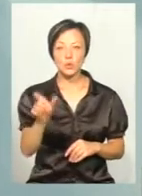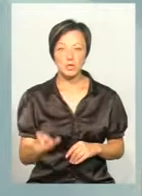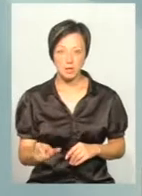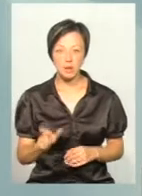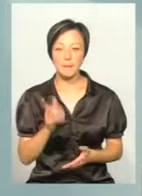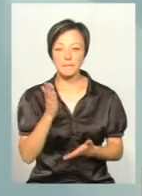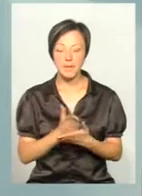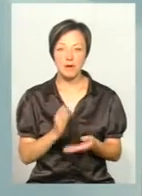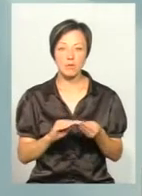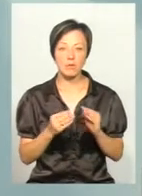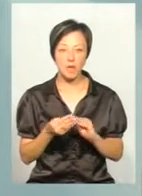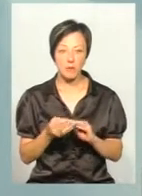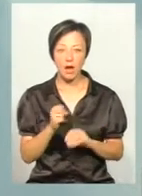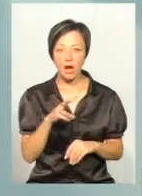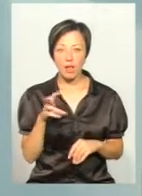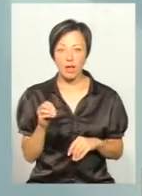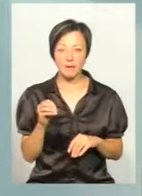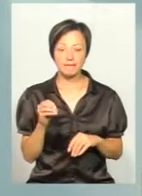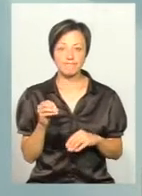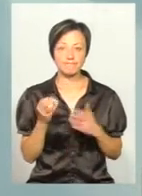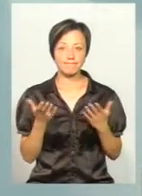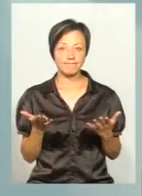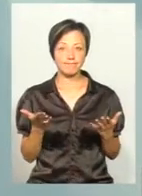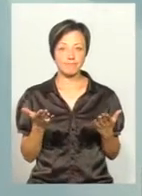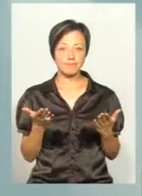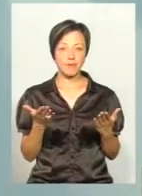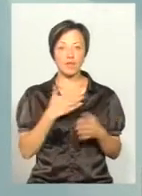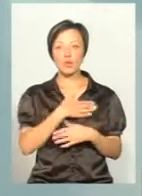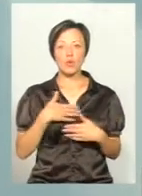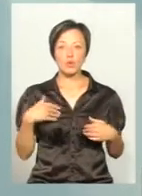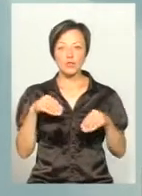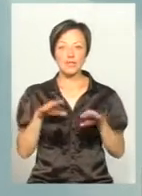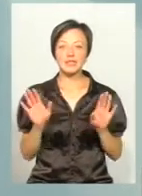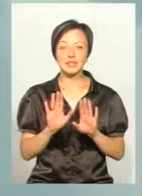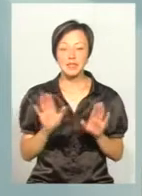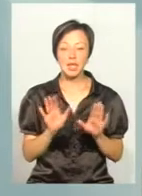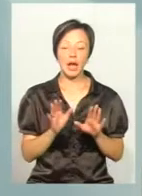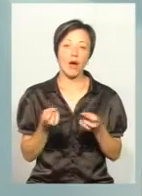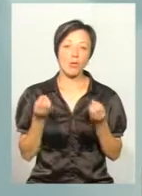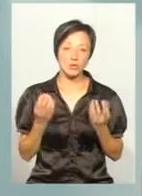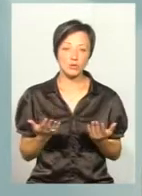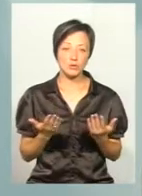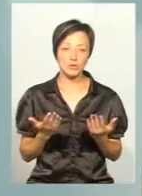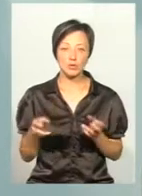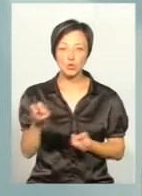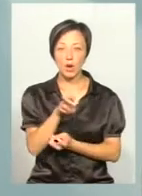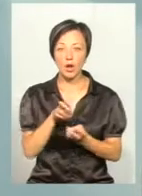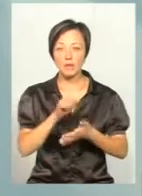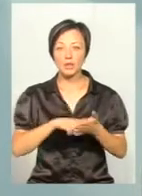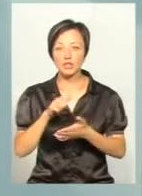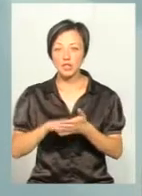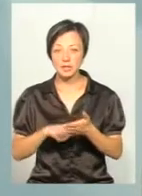має проблему, але вона, я не можу сказати, не хоче її вирішити, а вона шукає